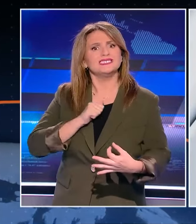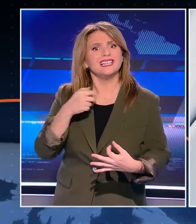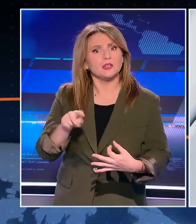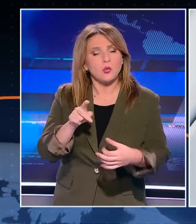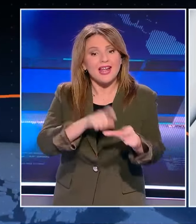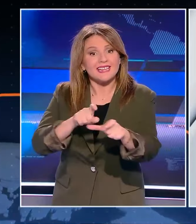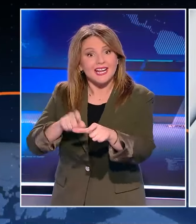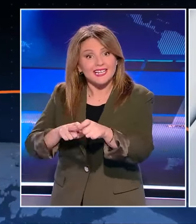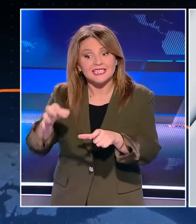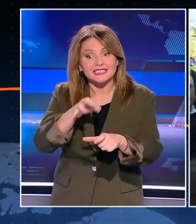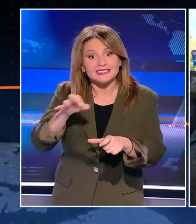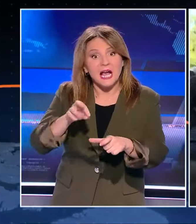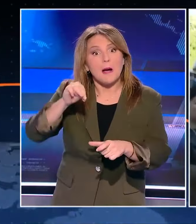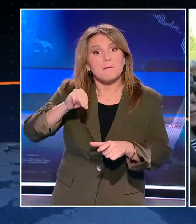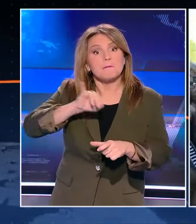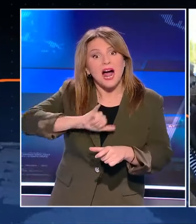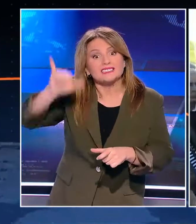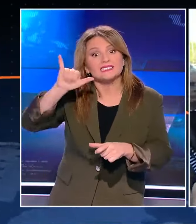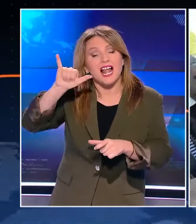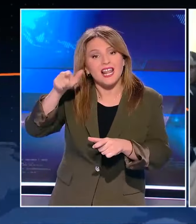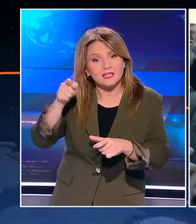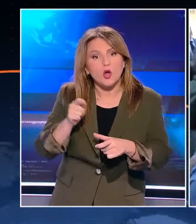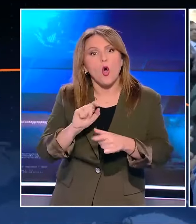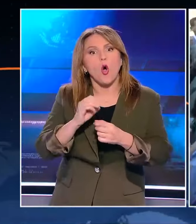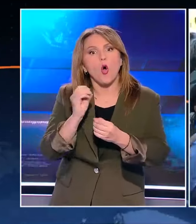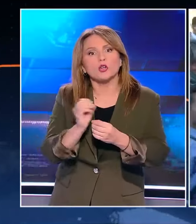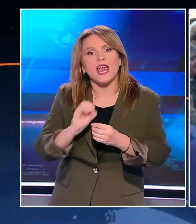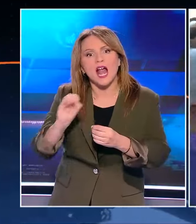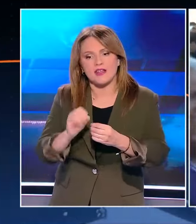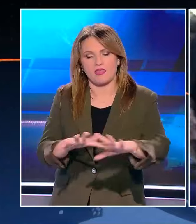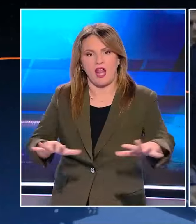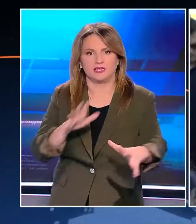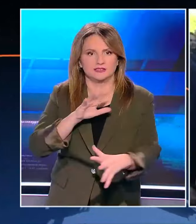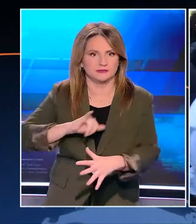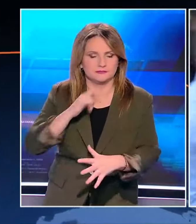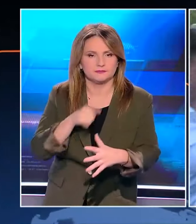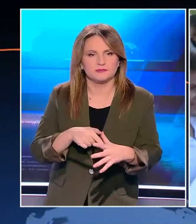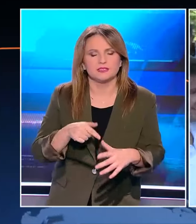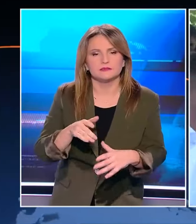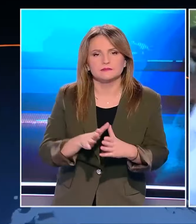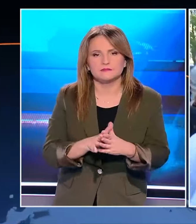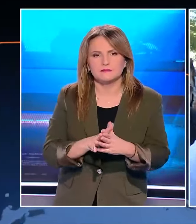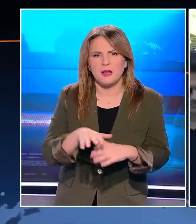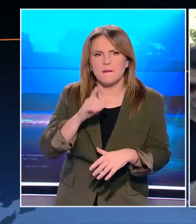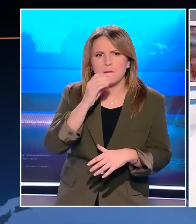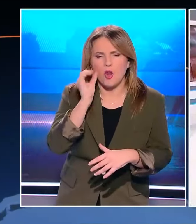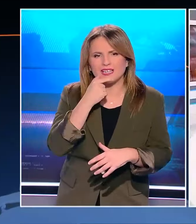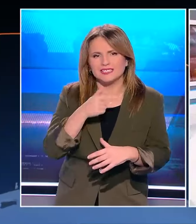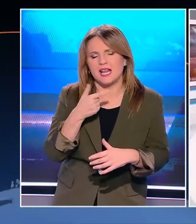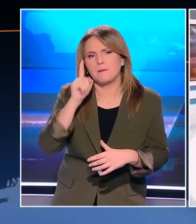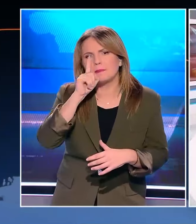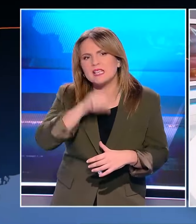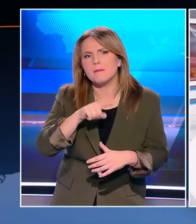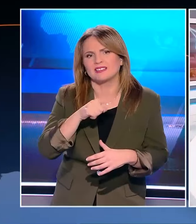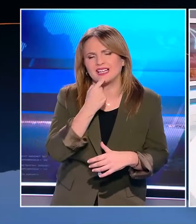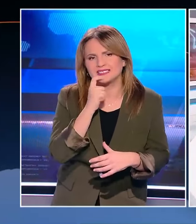με εταιρείες που ήταν στα νησιά Μάρσα Στις καταγγελίες εναντίον του Στέφανου Κασελάκη για δήλωση ψευδούς ποθενέσχες επιμένει ο Παύλος Πολάκης Ο